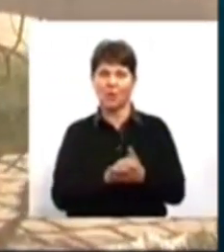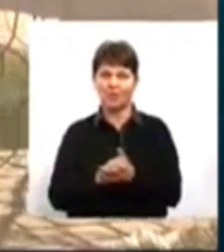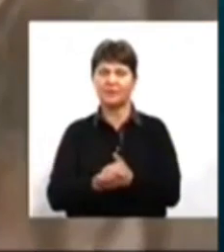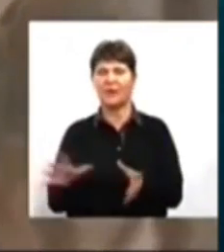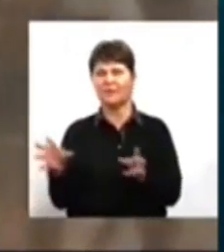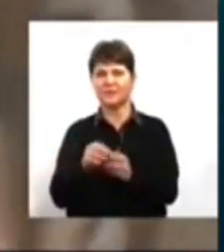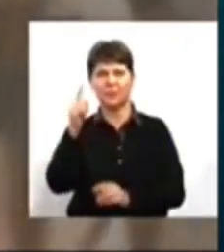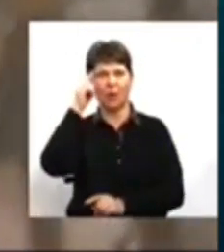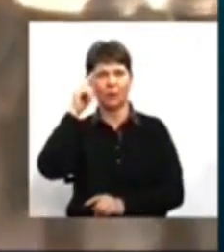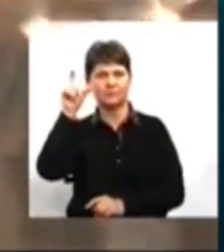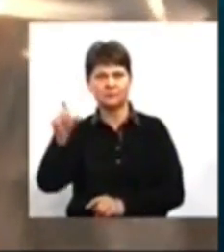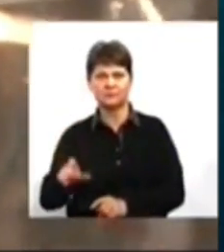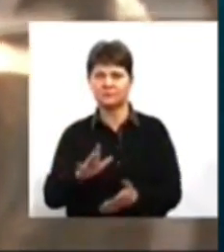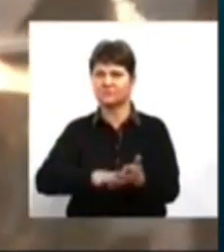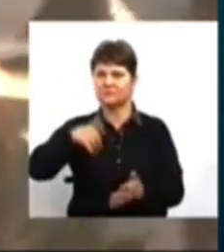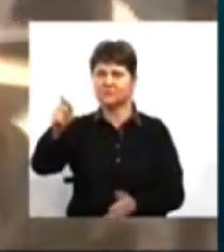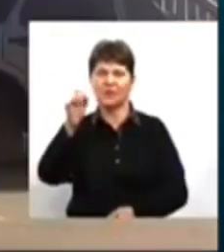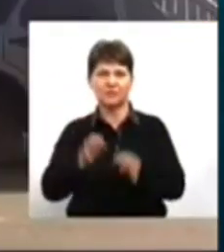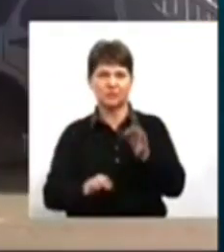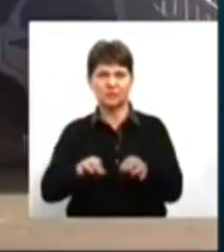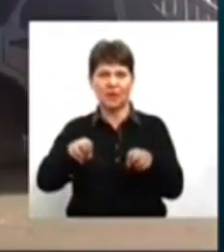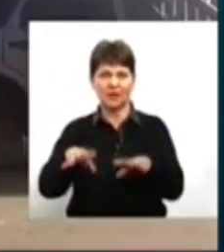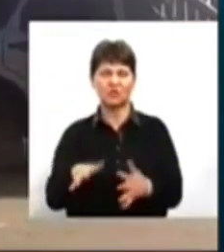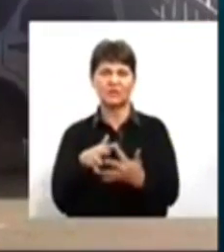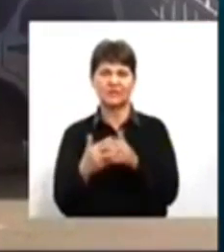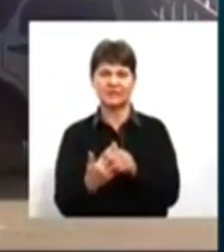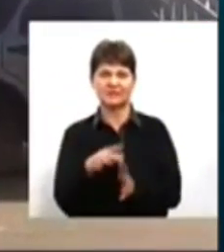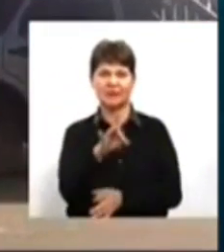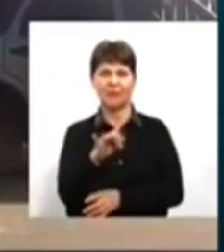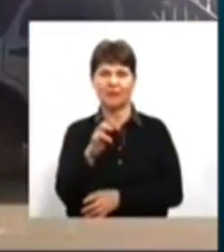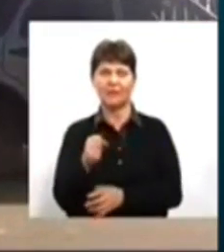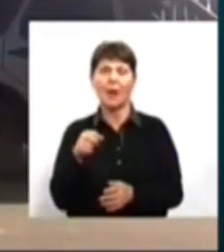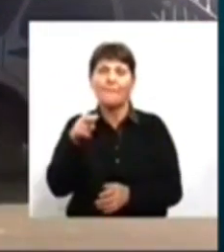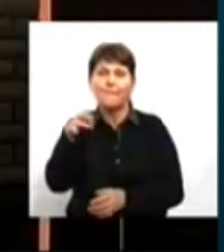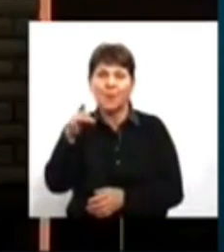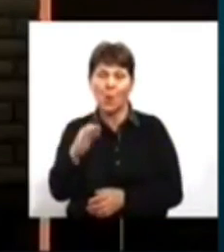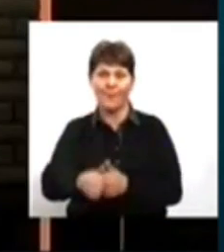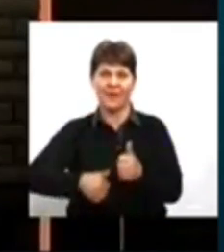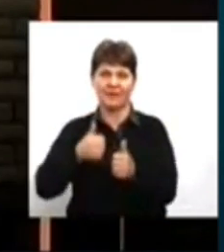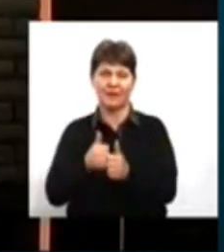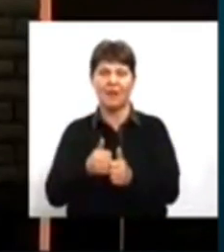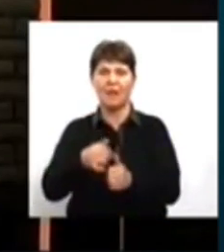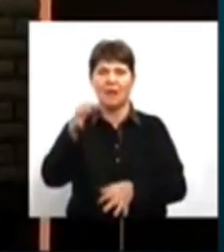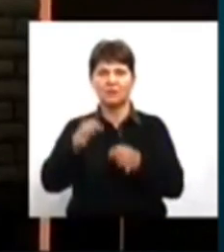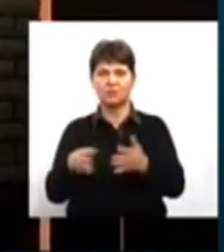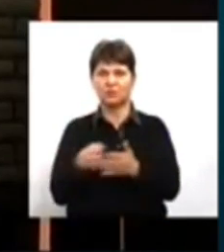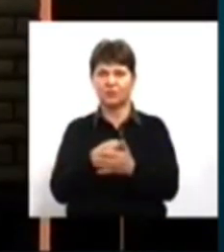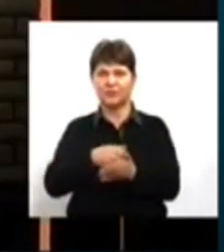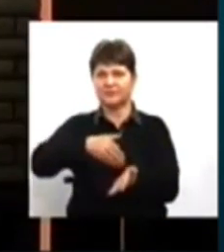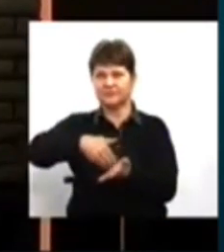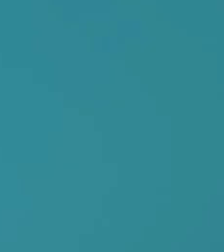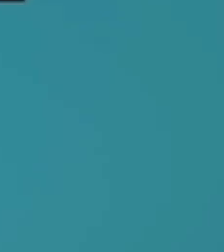однодумцями подала позов до суду щодо рішення сільської ради про приєднання. Суд клопотання відхилив. Жінка подала